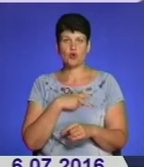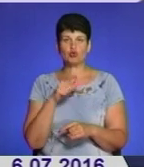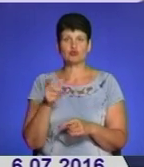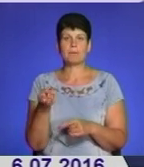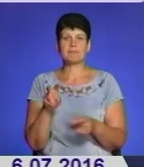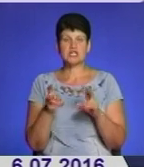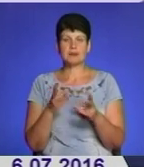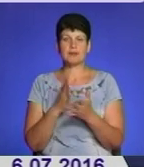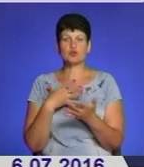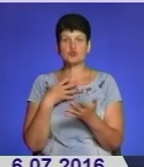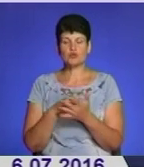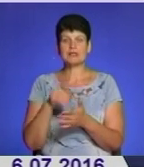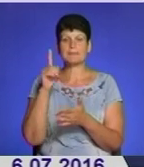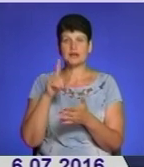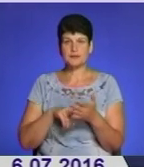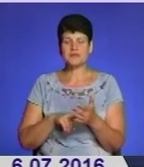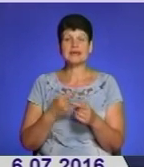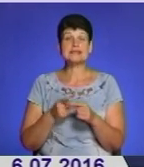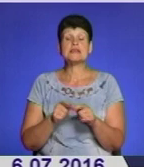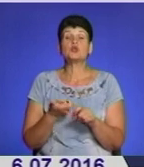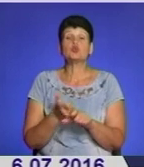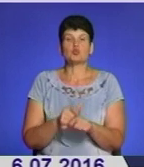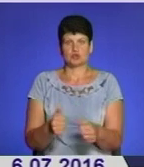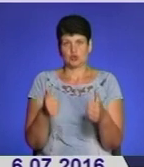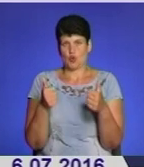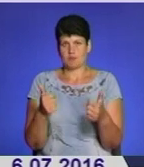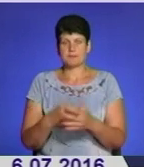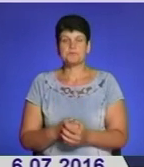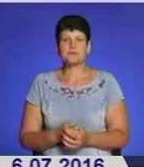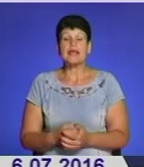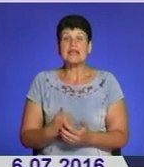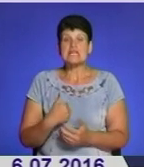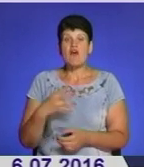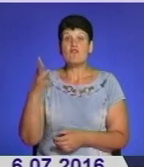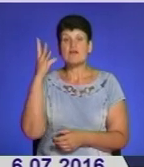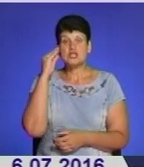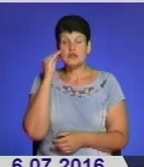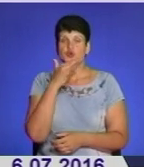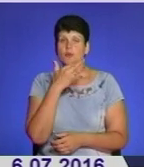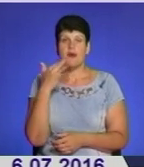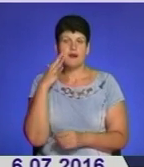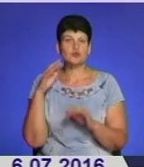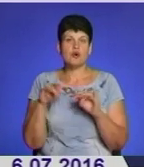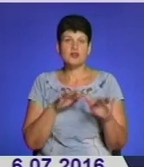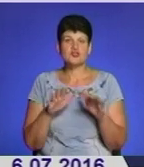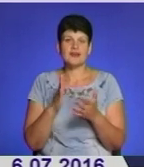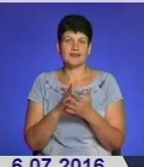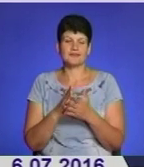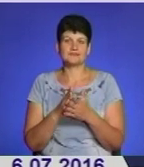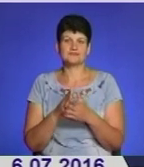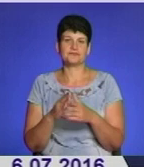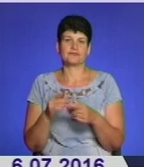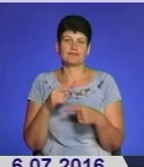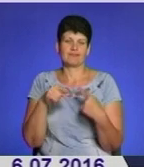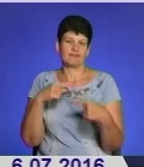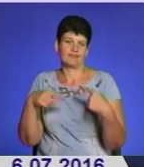вони мають свої переконання, мають своє, і це дуже добре. Бо я вважаю, що багато речей у нас є і спекулятивного характеру з точки зору